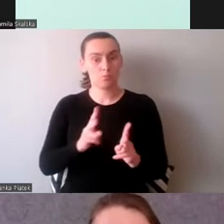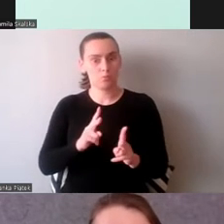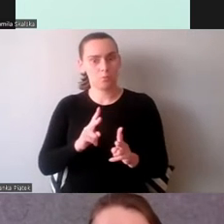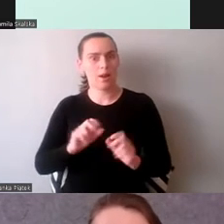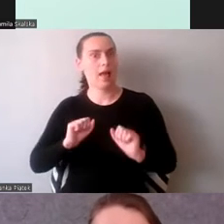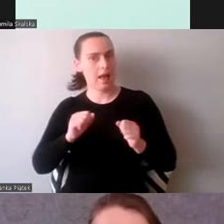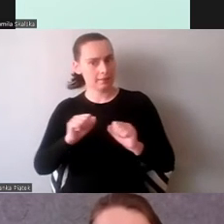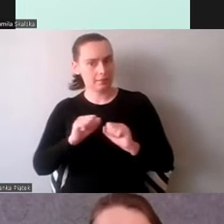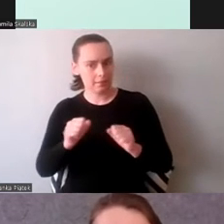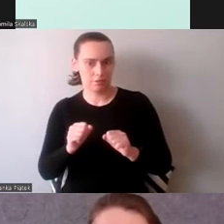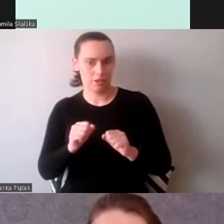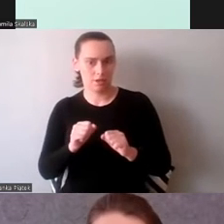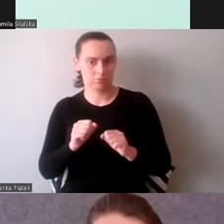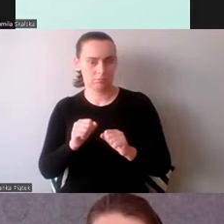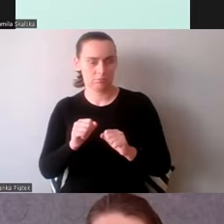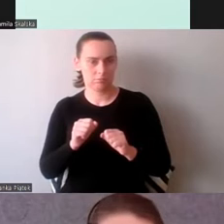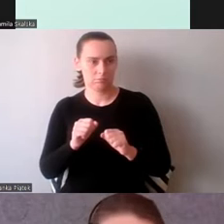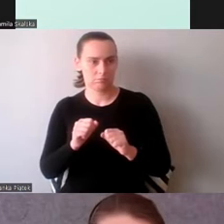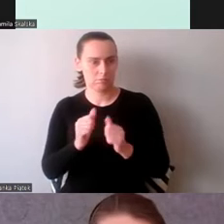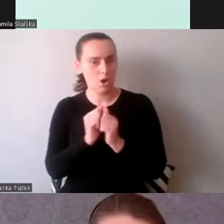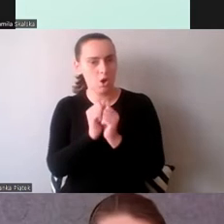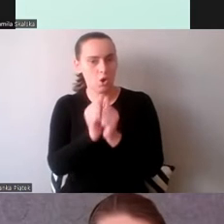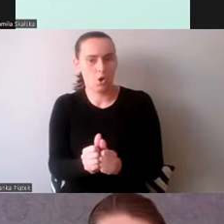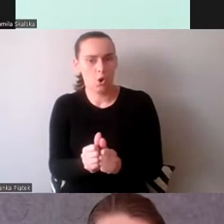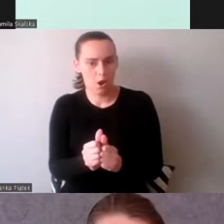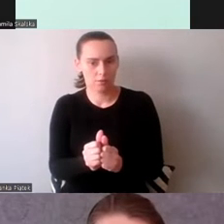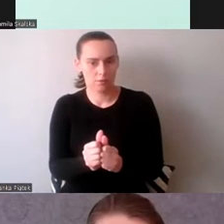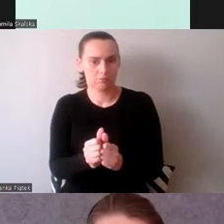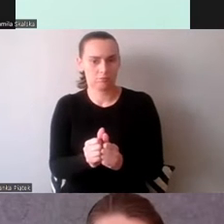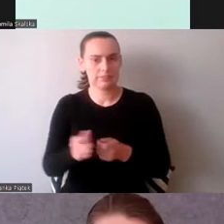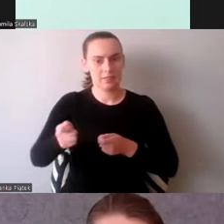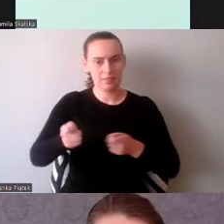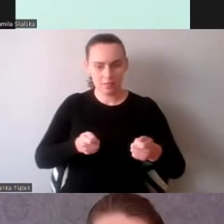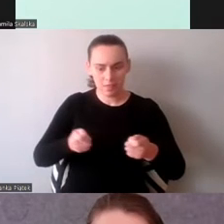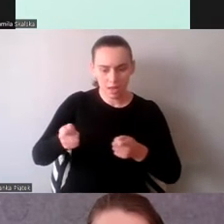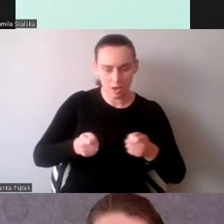sterowaniu sekwencją zabierania głosu.